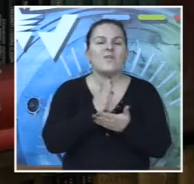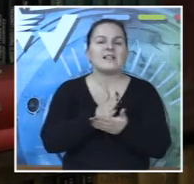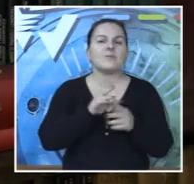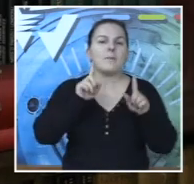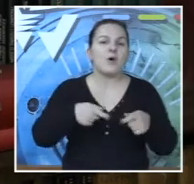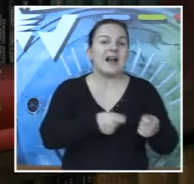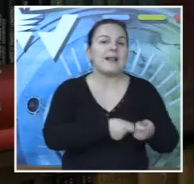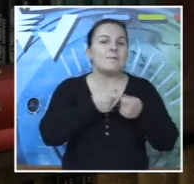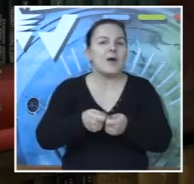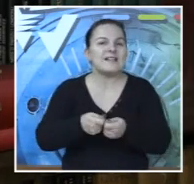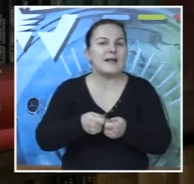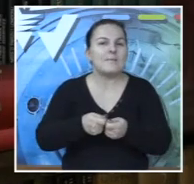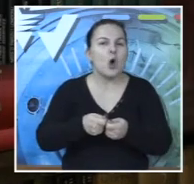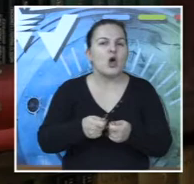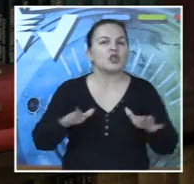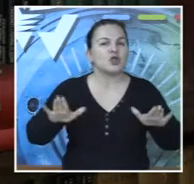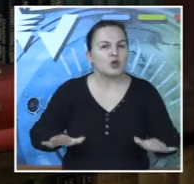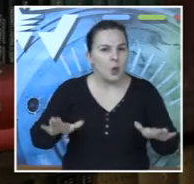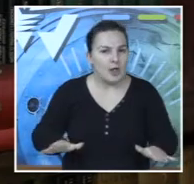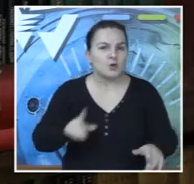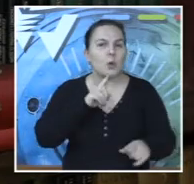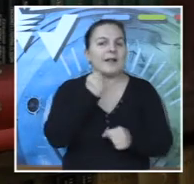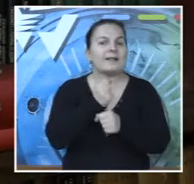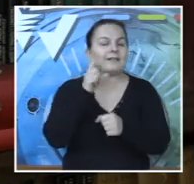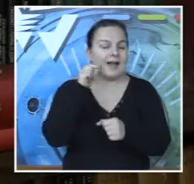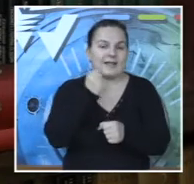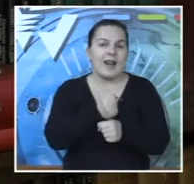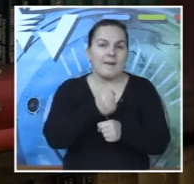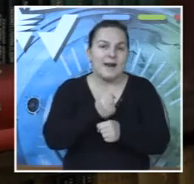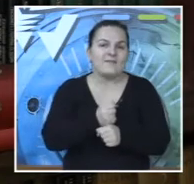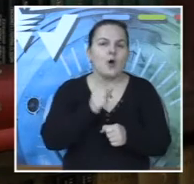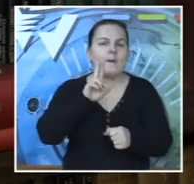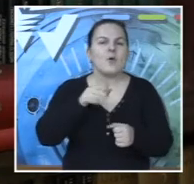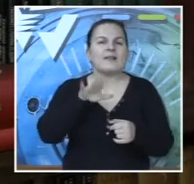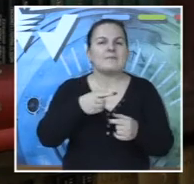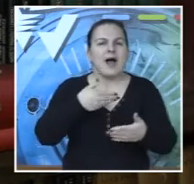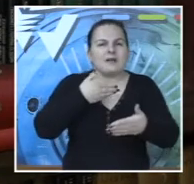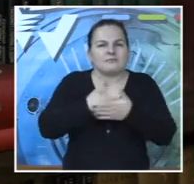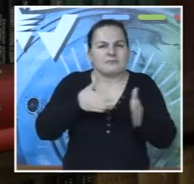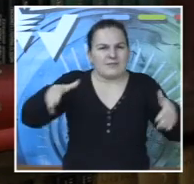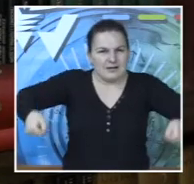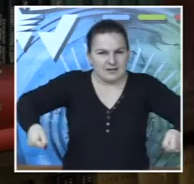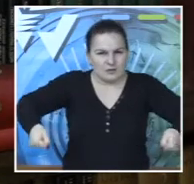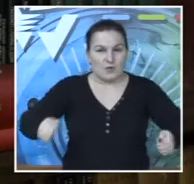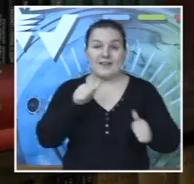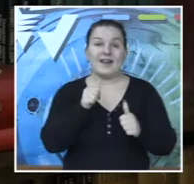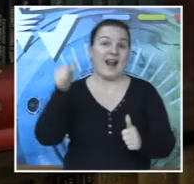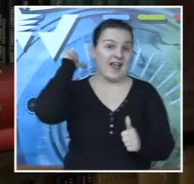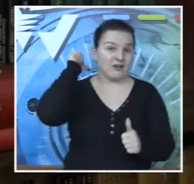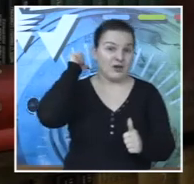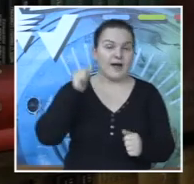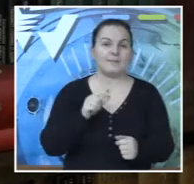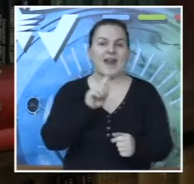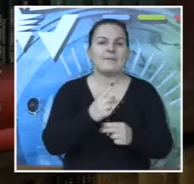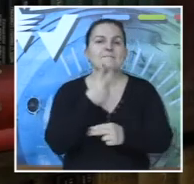s tim što smo uvijek morali nositi stoličicu koju je tata napravio, koja je morala da ima potporu i na leđima i sa strane,